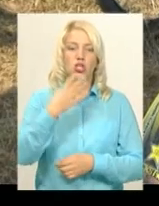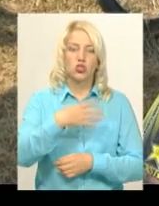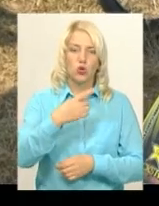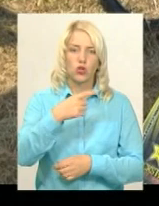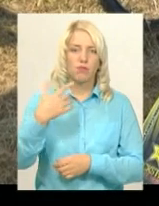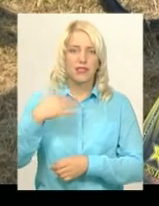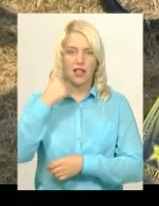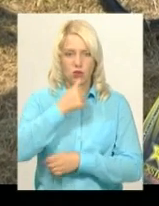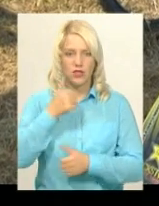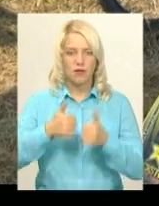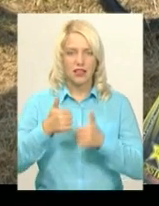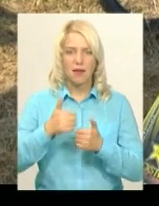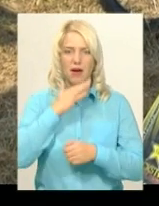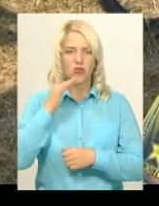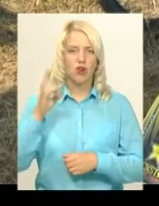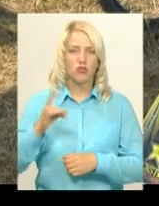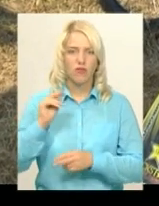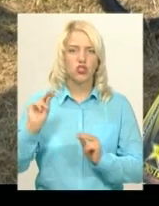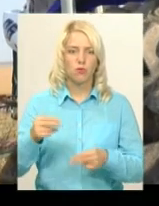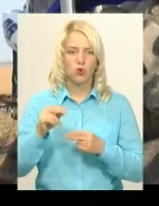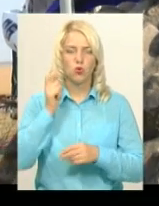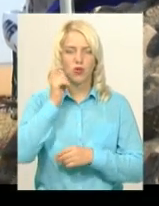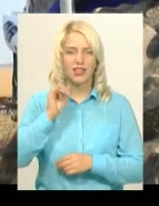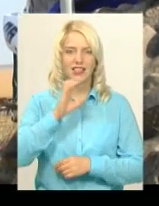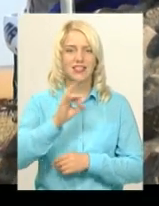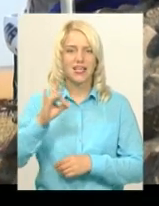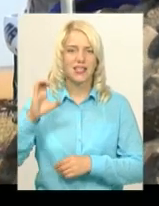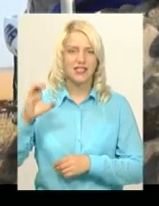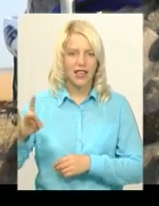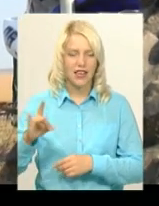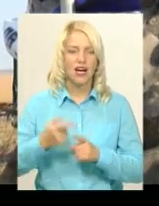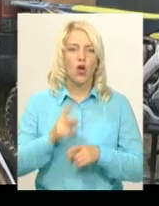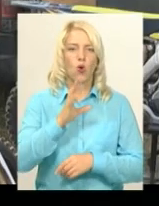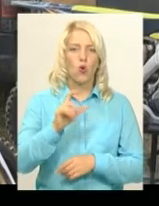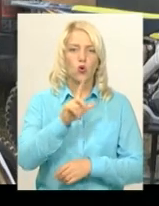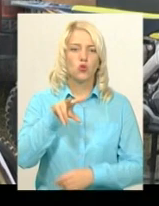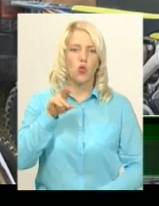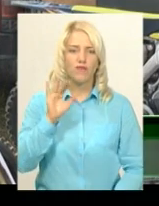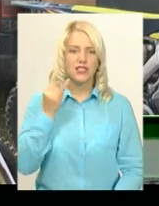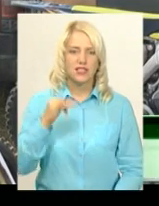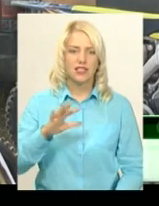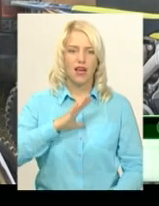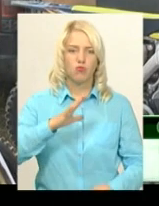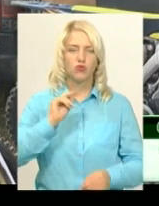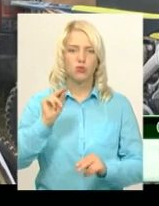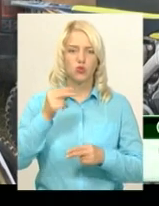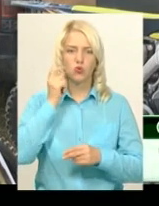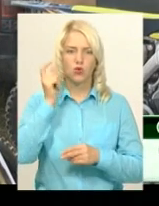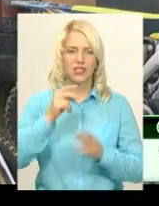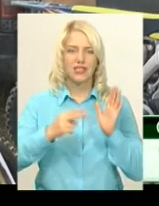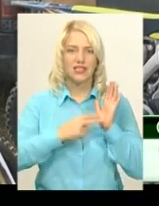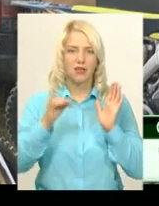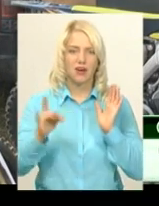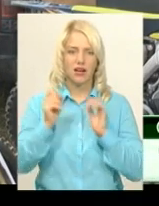змагається неодноразовий чемпіон України та СРСР, майстер спорту з Хмельницького Олег Козловський. Я був чемпіоном України приблизно сім